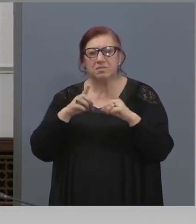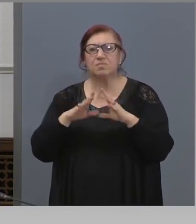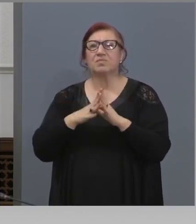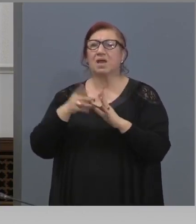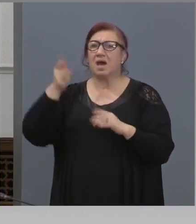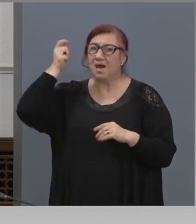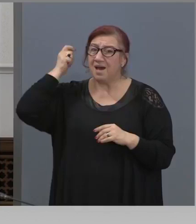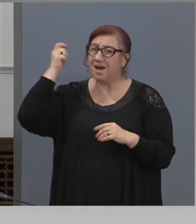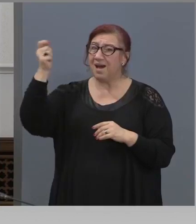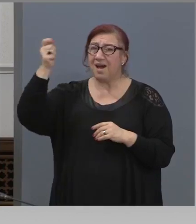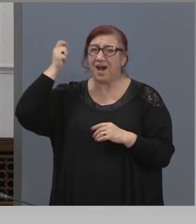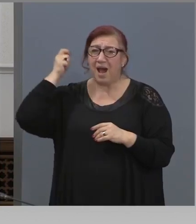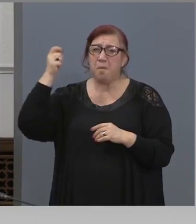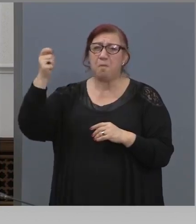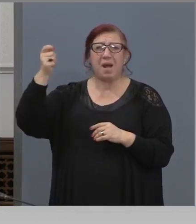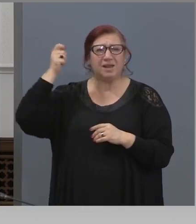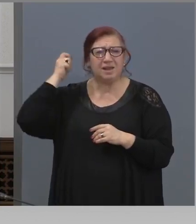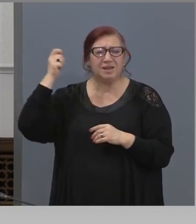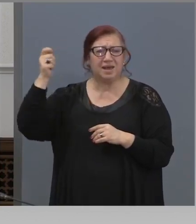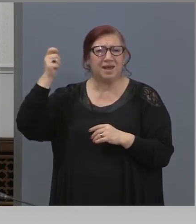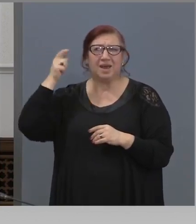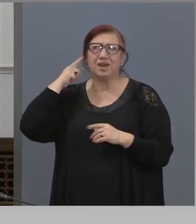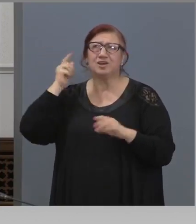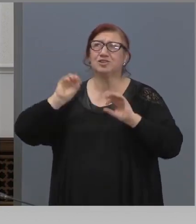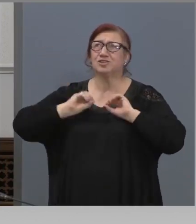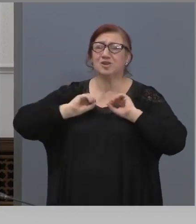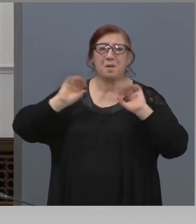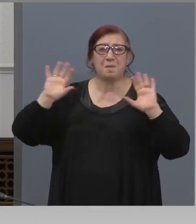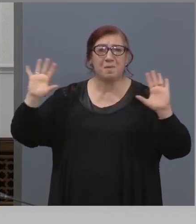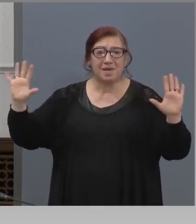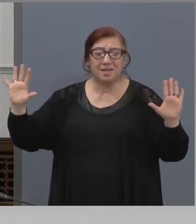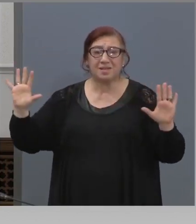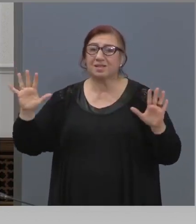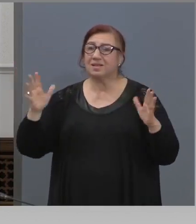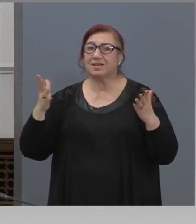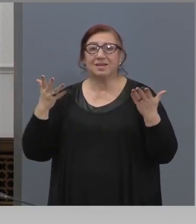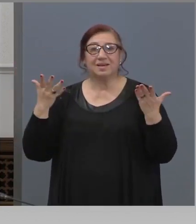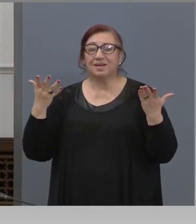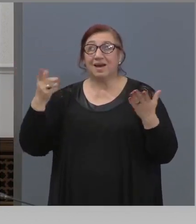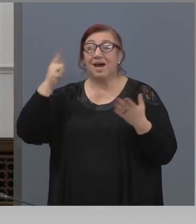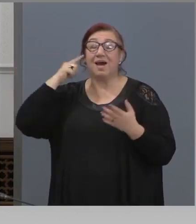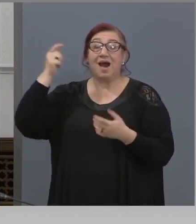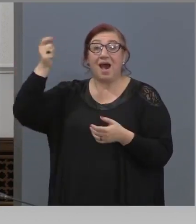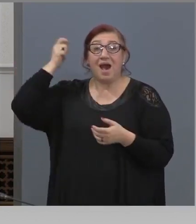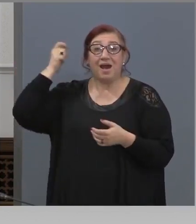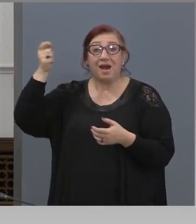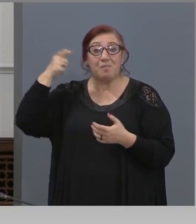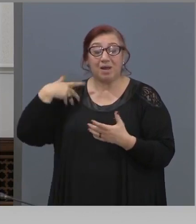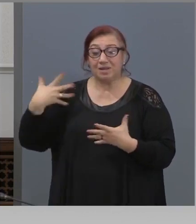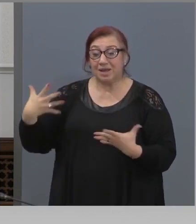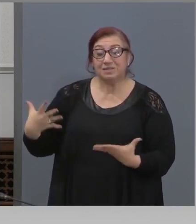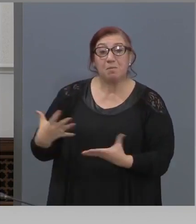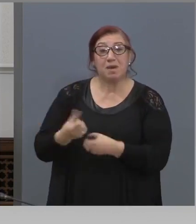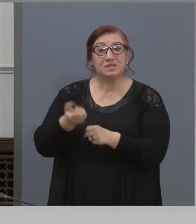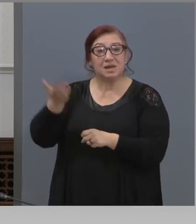камбаните ще бият, защото, защото те са ни спасили от робството,